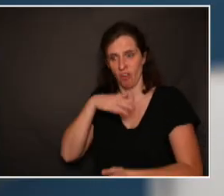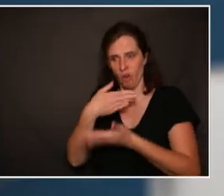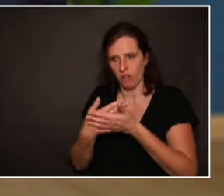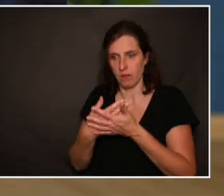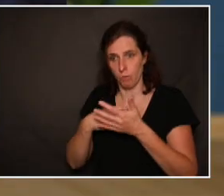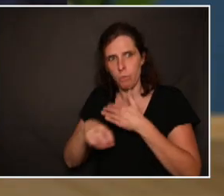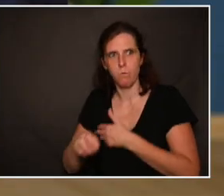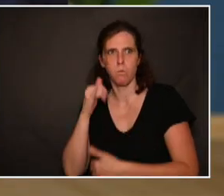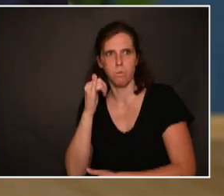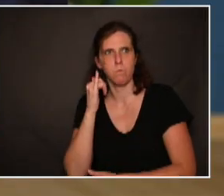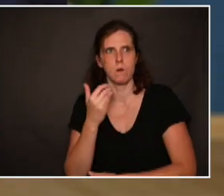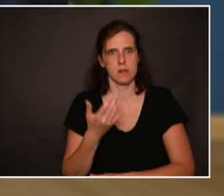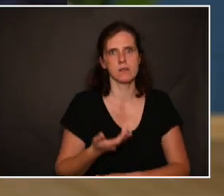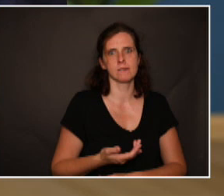dentistes. ça.